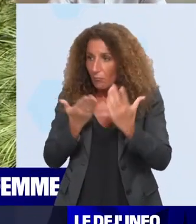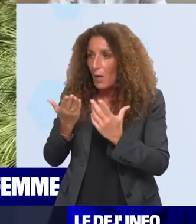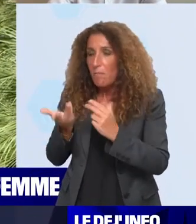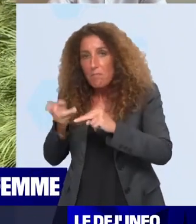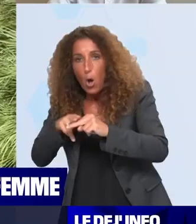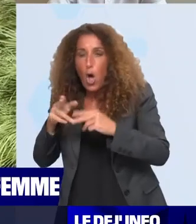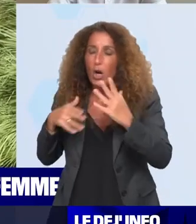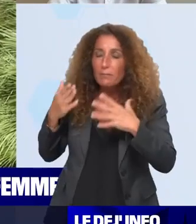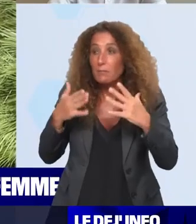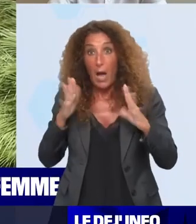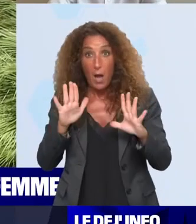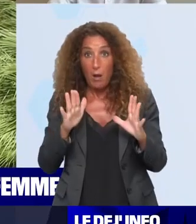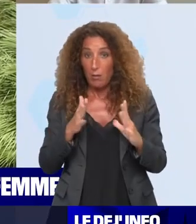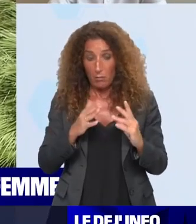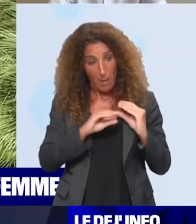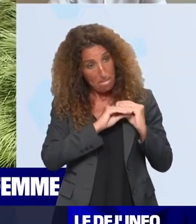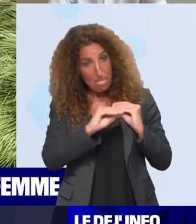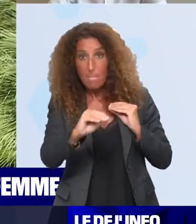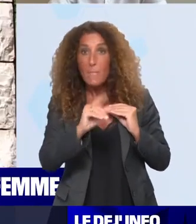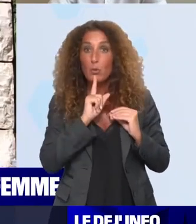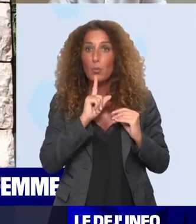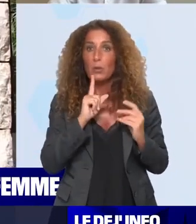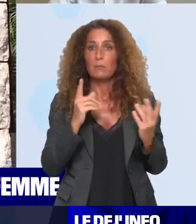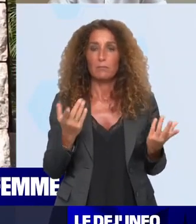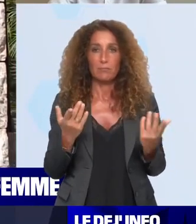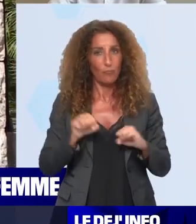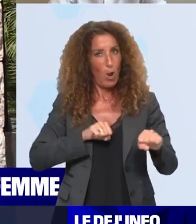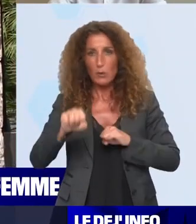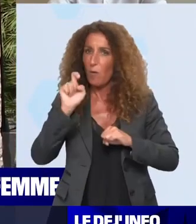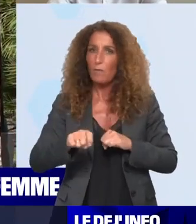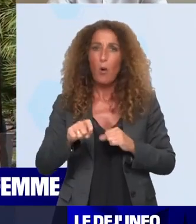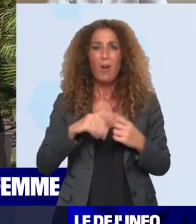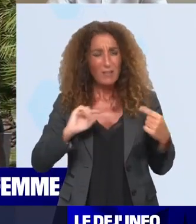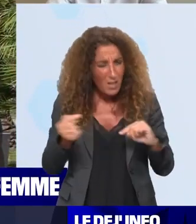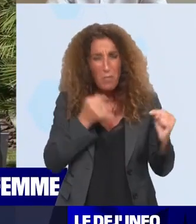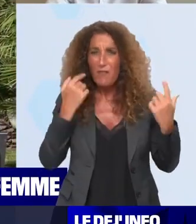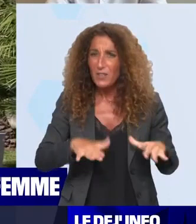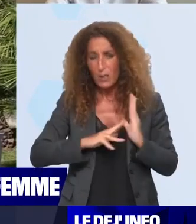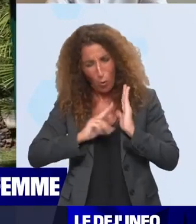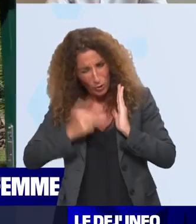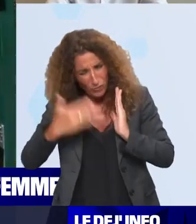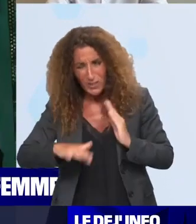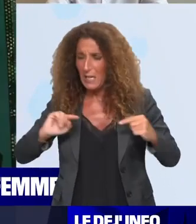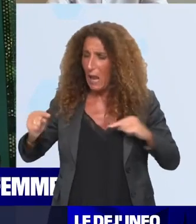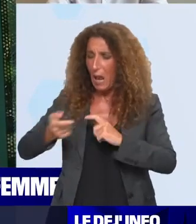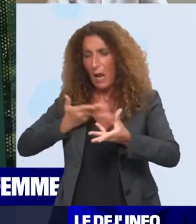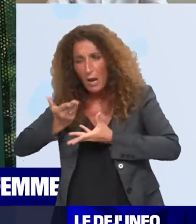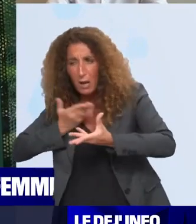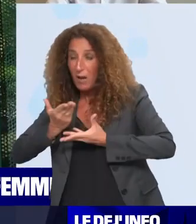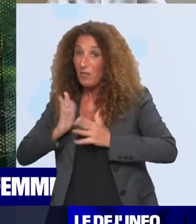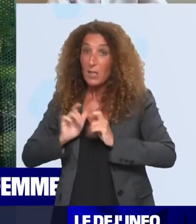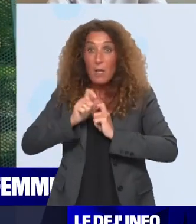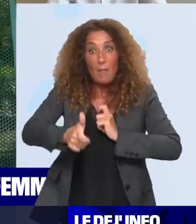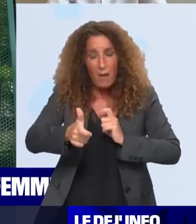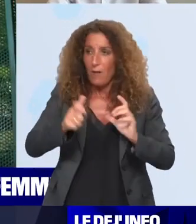Mais aujourd'hui, il faut passer à l'action. On a pris le temps du débat, on a pris le temps des conventions, a pris le temps des discussions. Maintenant, ce qui se passe aujourd'hui,